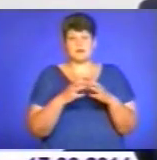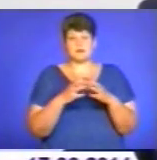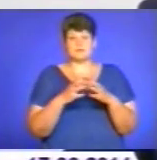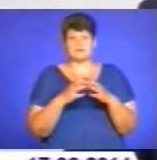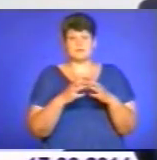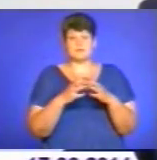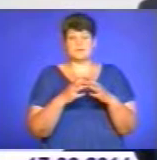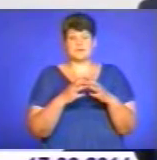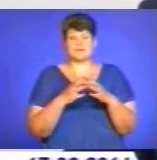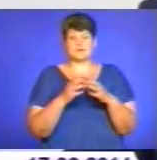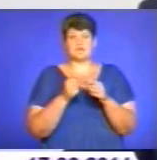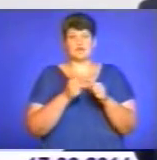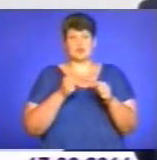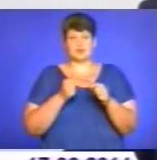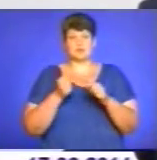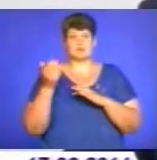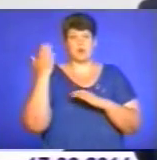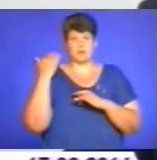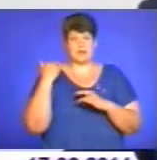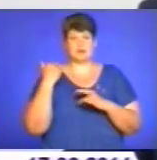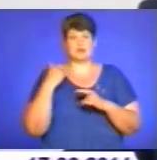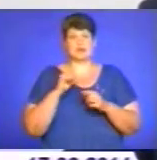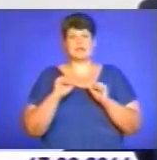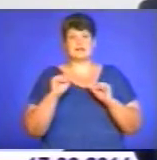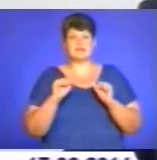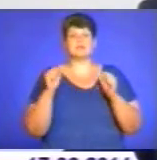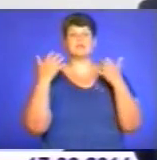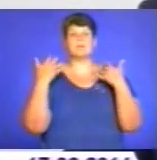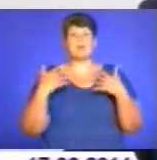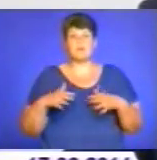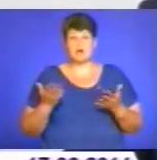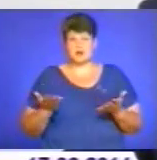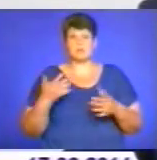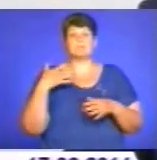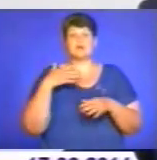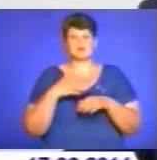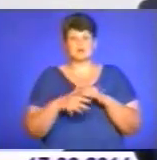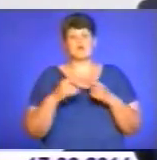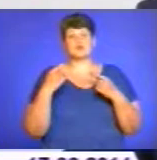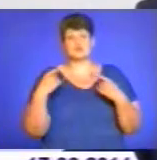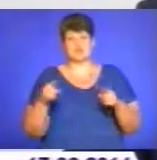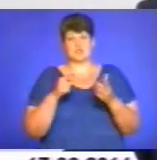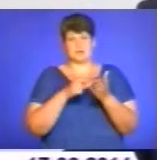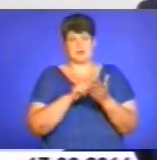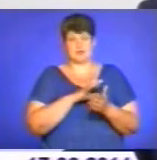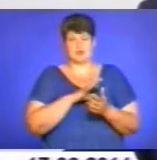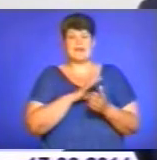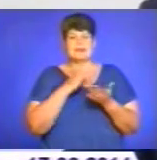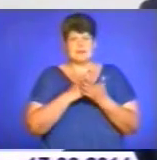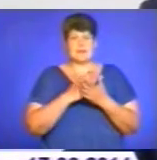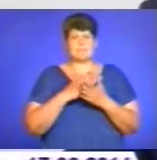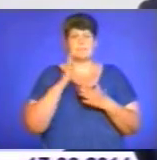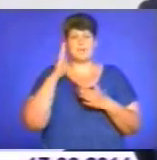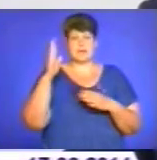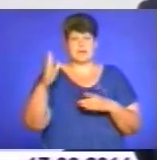попереднього керівництва зразу ж і пропала. Тобто ми розуміємо, що зовсім інша мета переслідувалася. Є попередні домовленості про